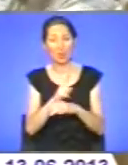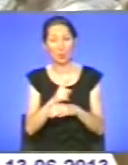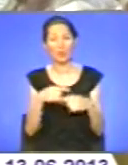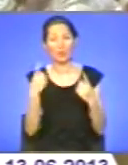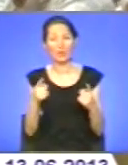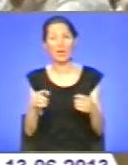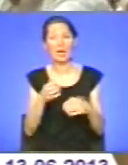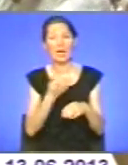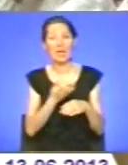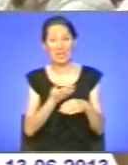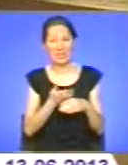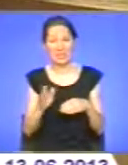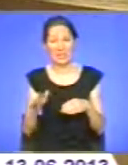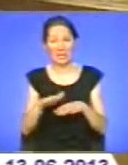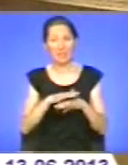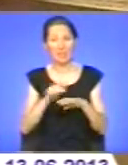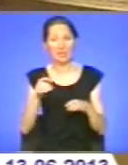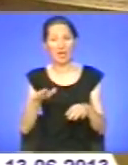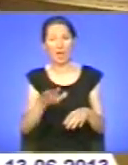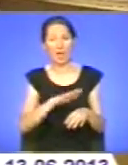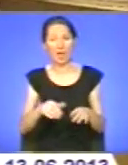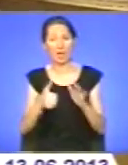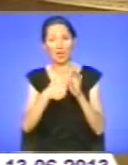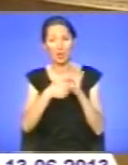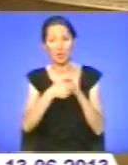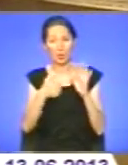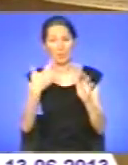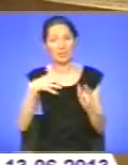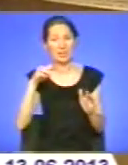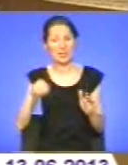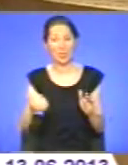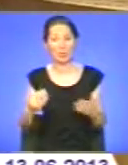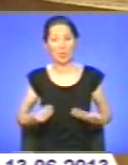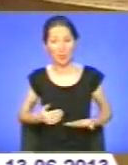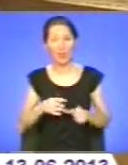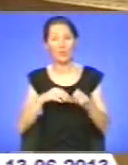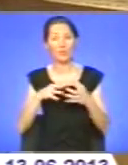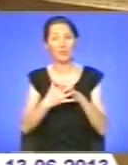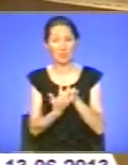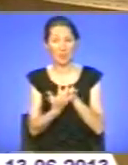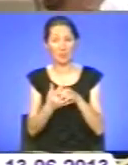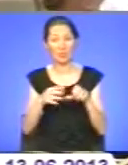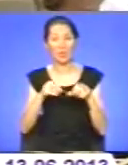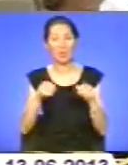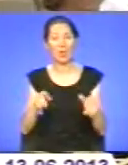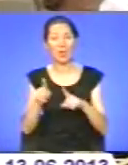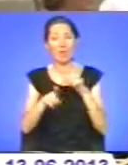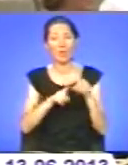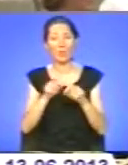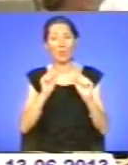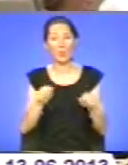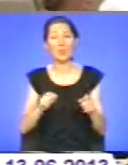краю, 650 тисяч осіб, проживає у сільській місцевості. Земельна реформа могла б змінити ситуацію на ринку праці на селі,